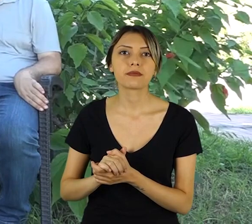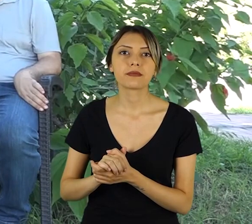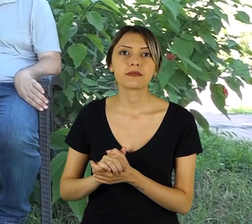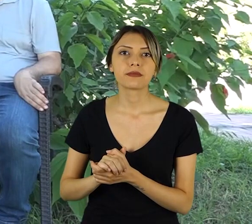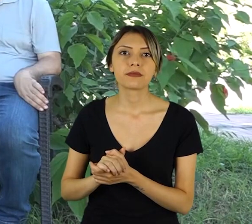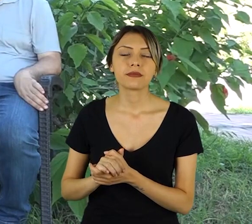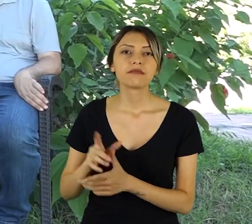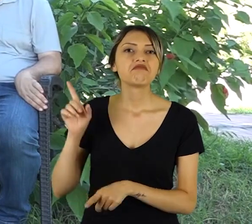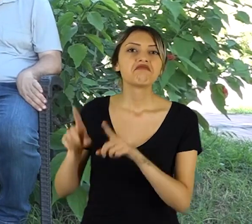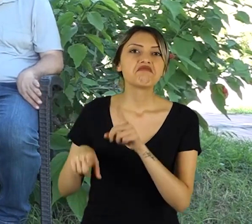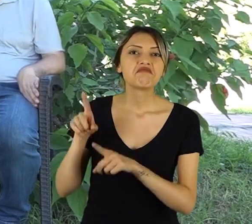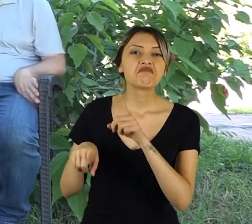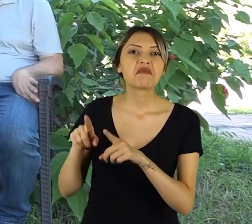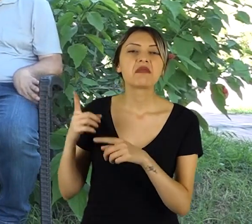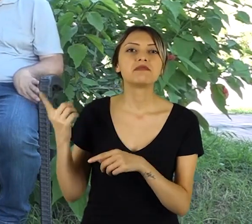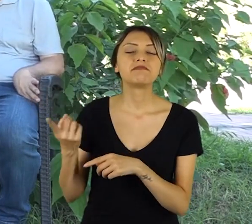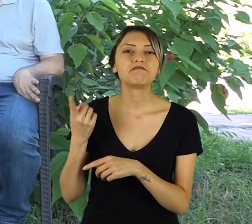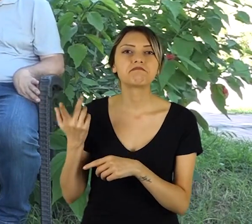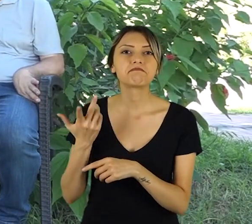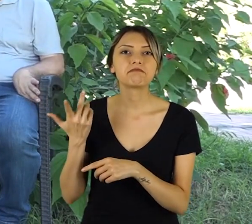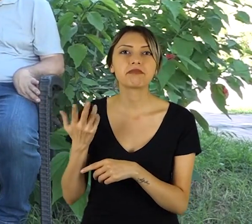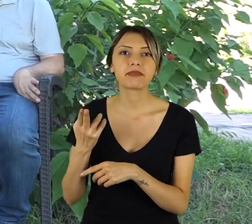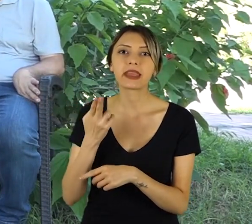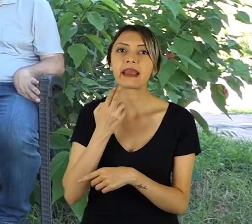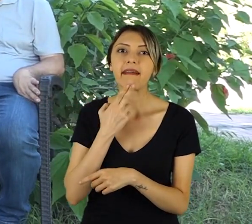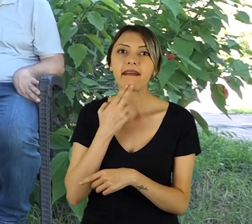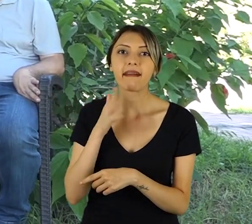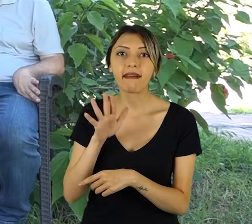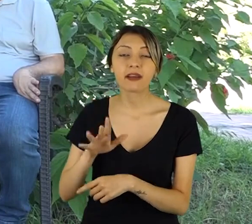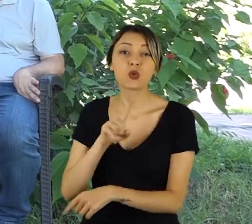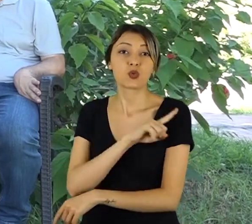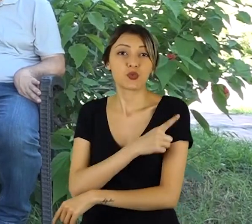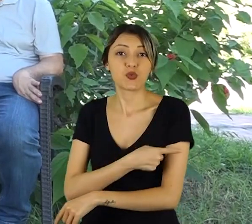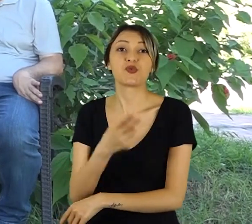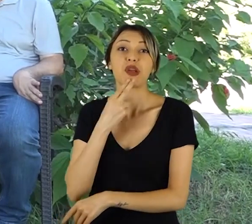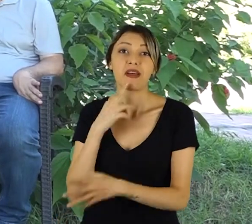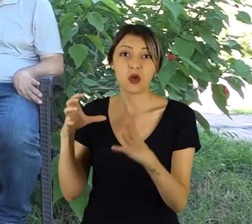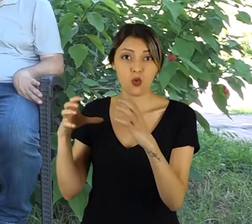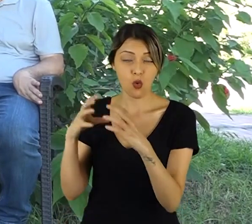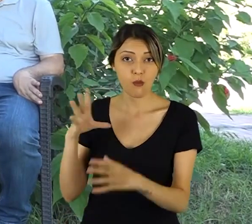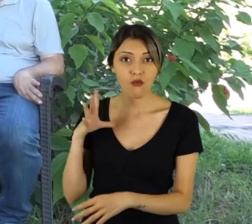bir ortam yarattı ki o kadın, güçlü kadın grubunda.